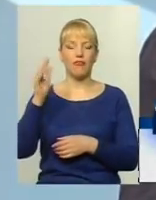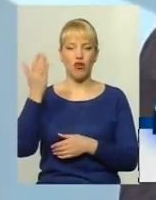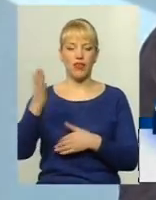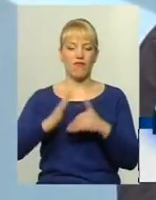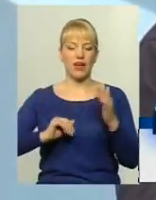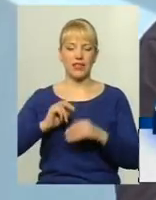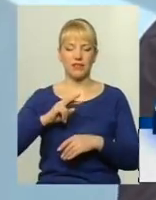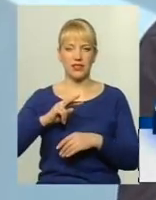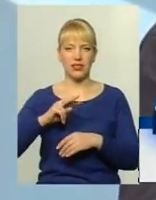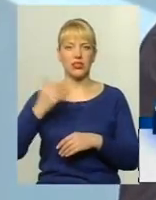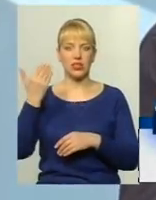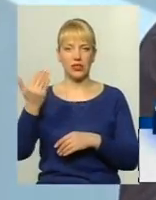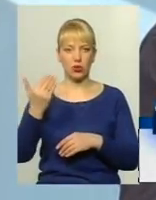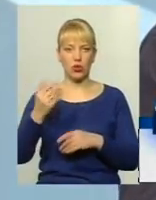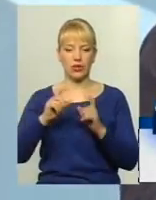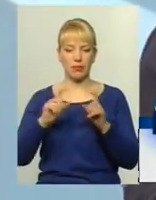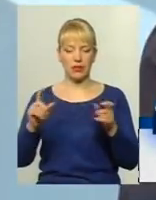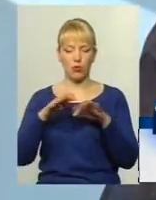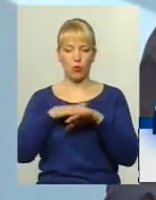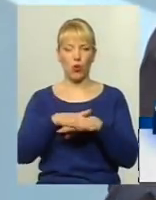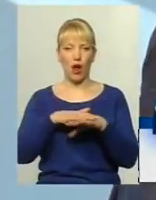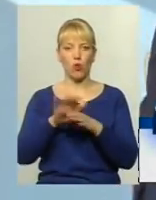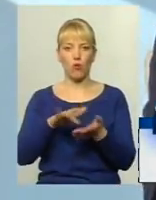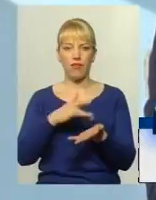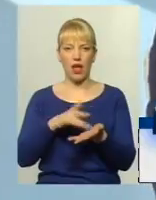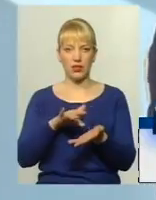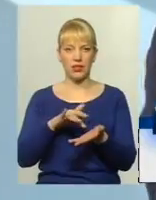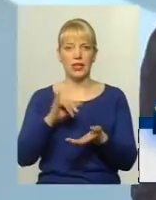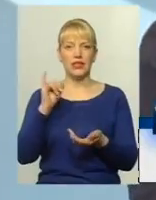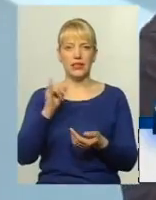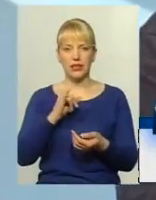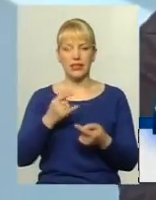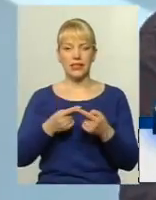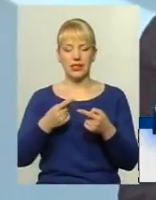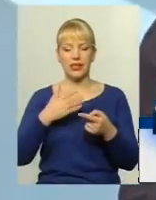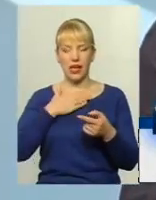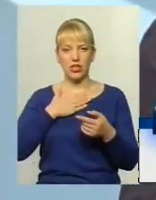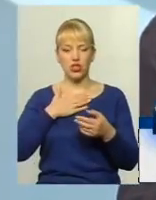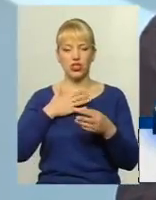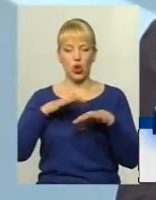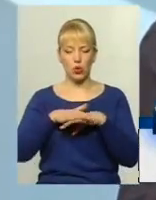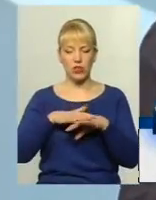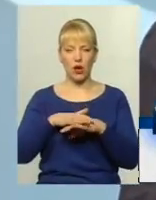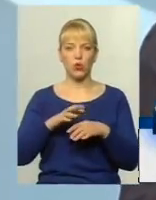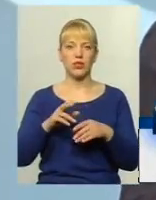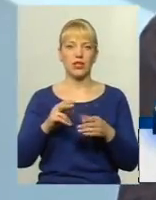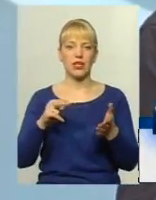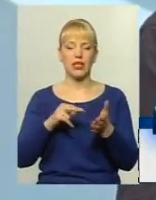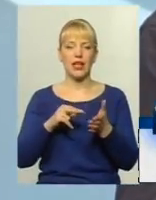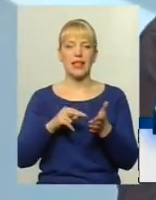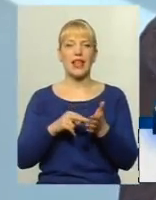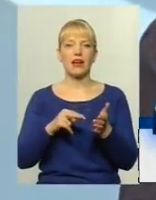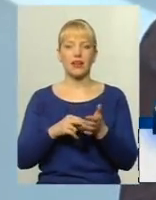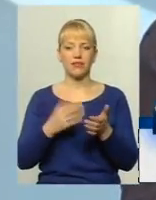цього департаменту, прорахували дані нашої розрахунки І вийшли на тариф, який вони